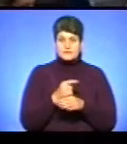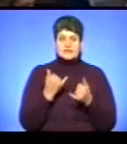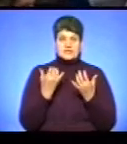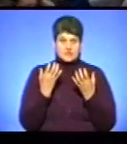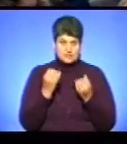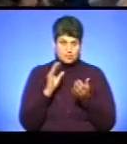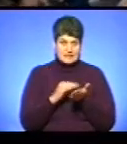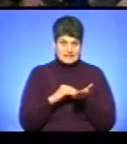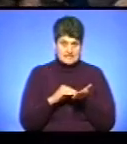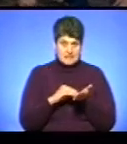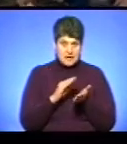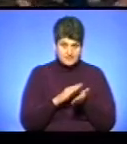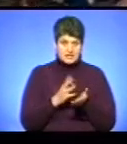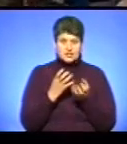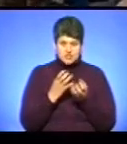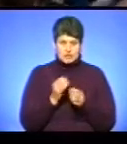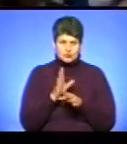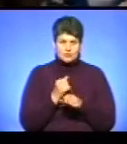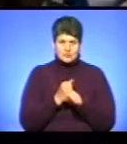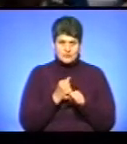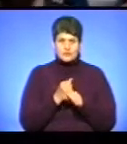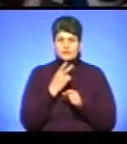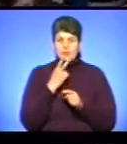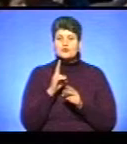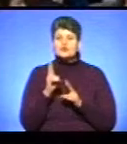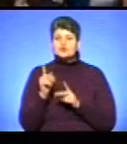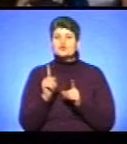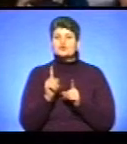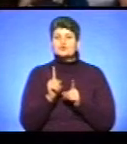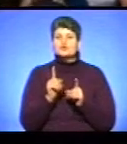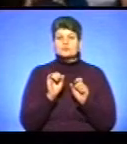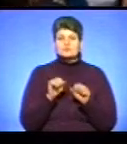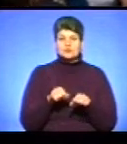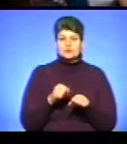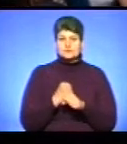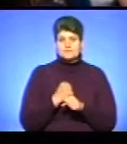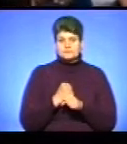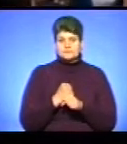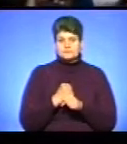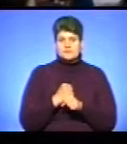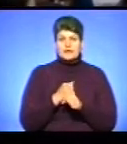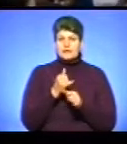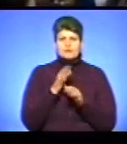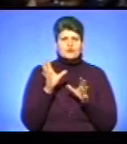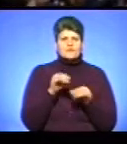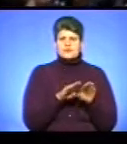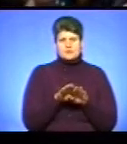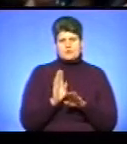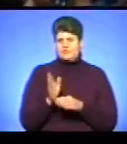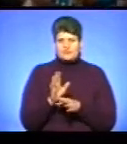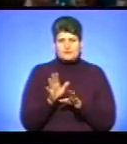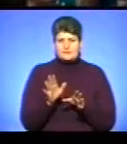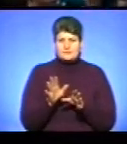буде запис, і я ще буду з ними підпрацьовувати і побачу, хто на що може. Тому що не можуть всі однакові бути.